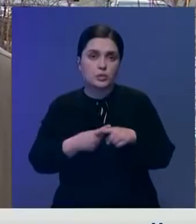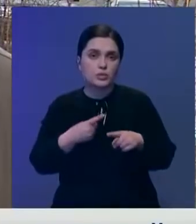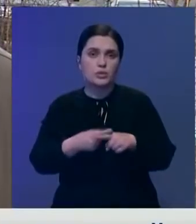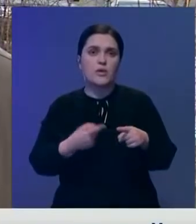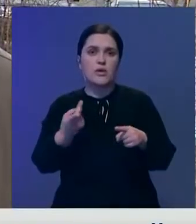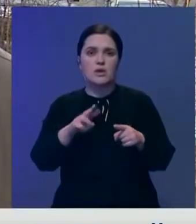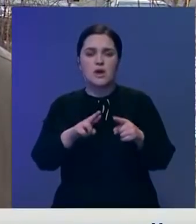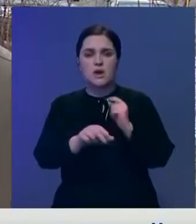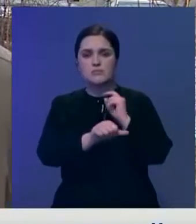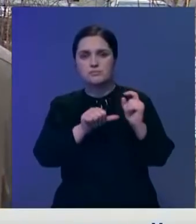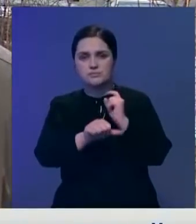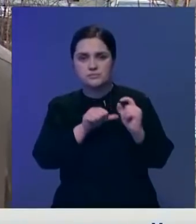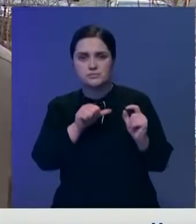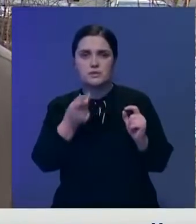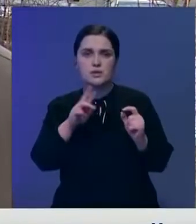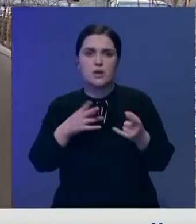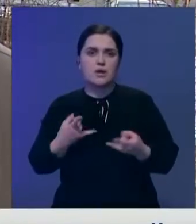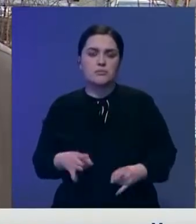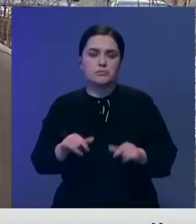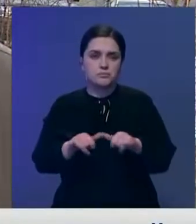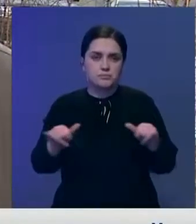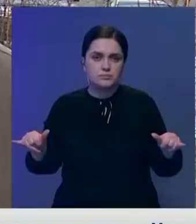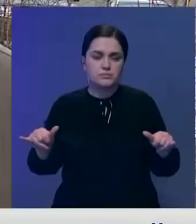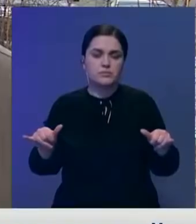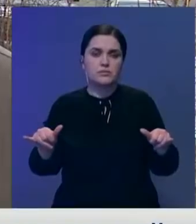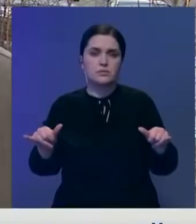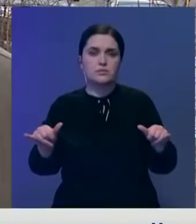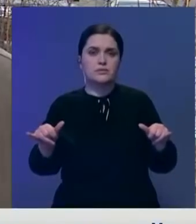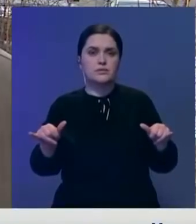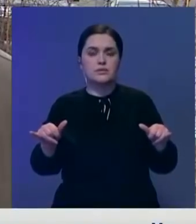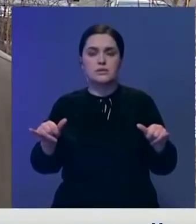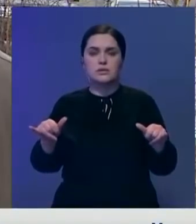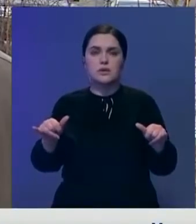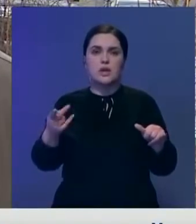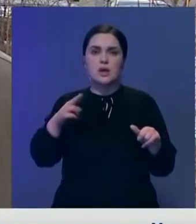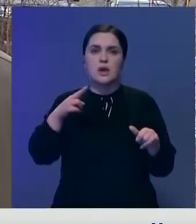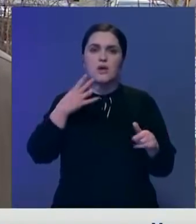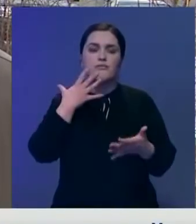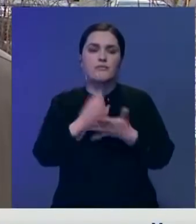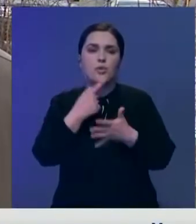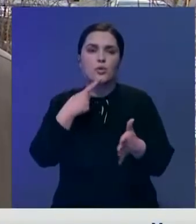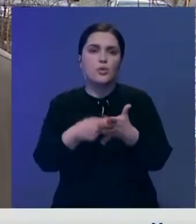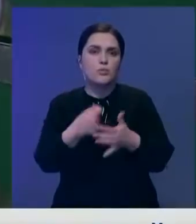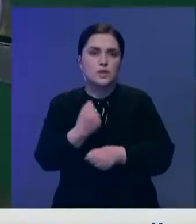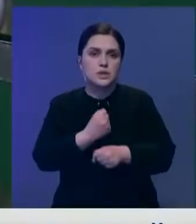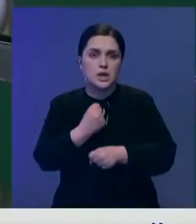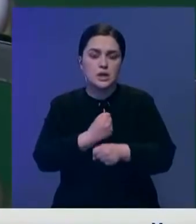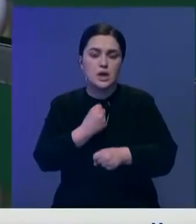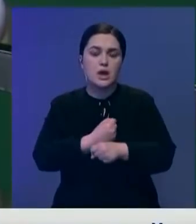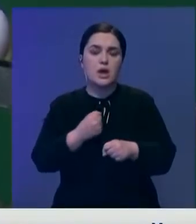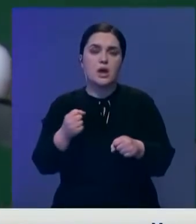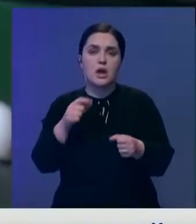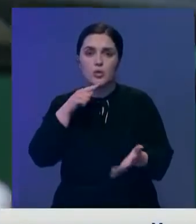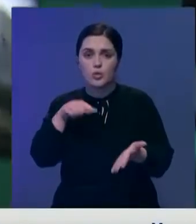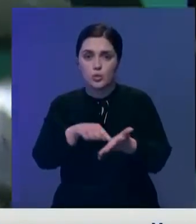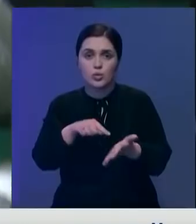убойный цех, инкубаторы мы взяли, взяли линию по производству комбикорма собственного. Развитие